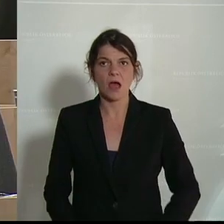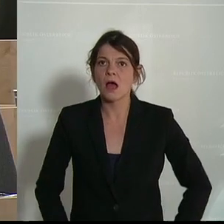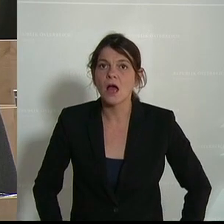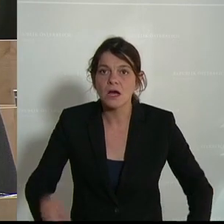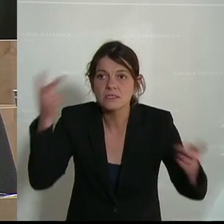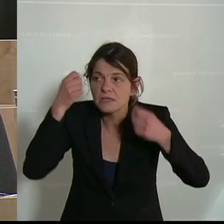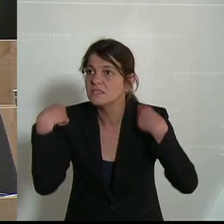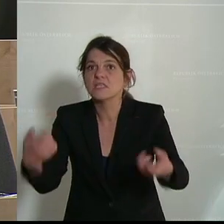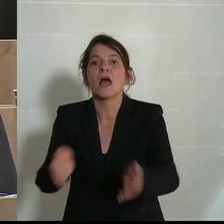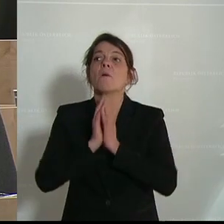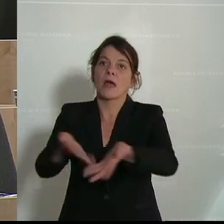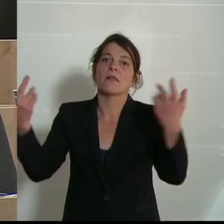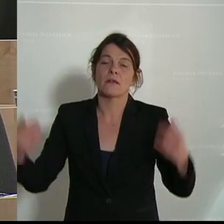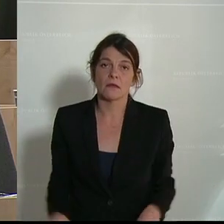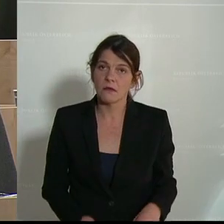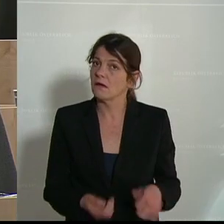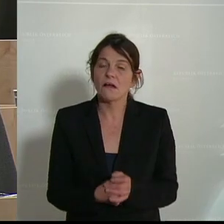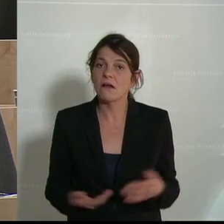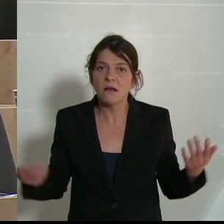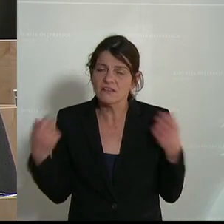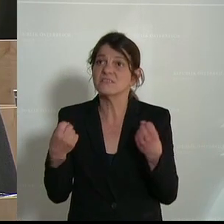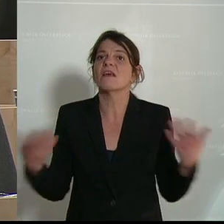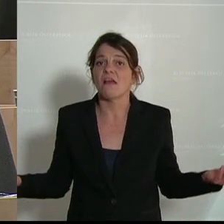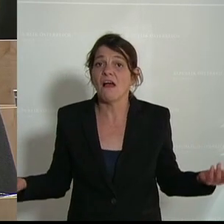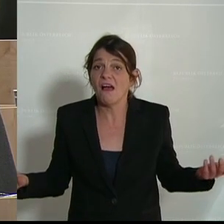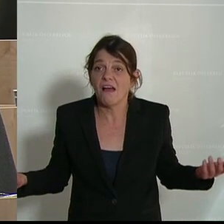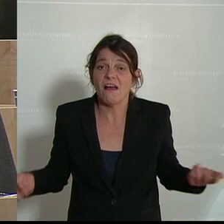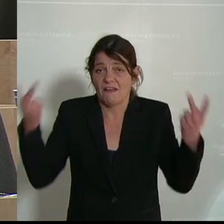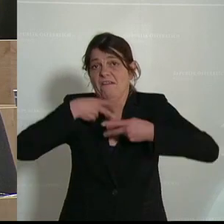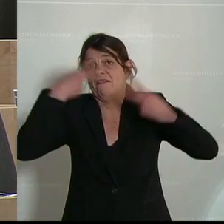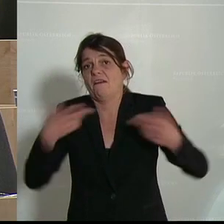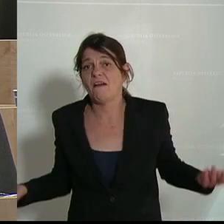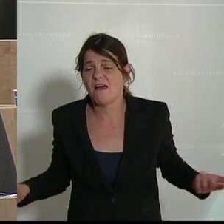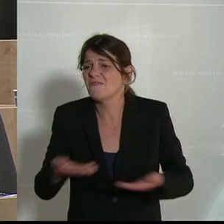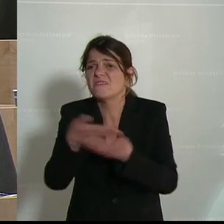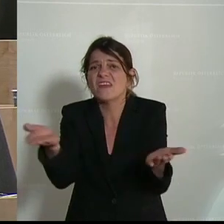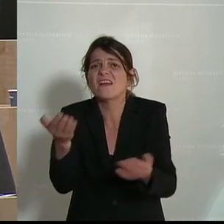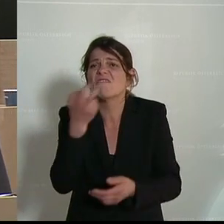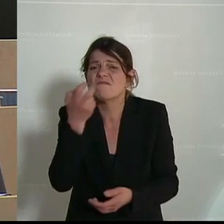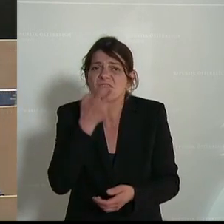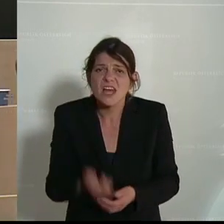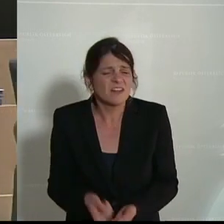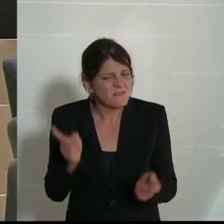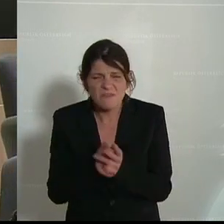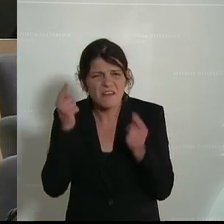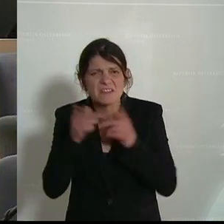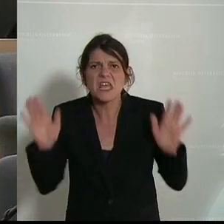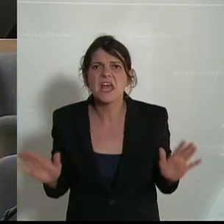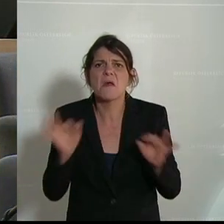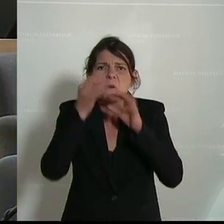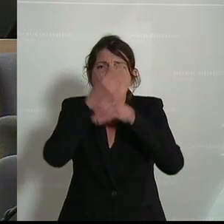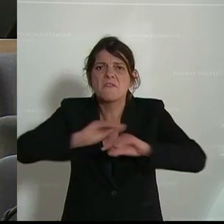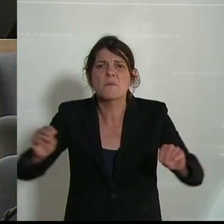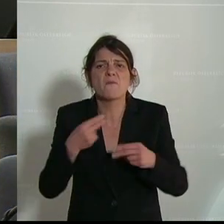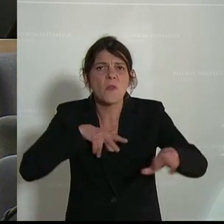sicher, kommt bitte, mir sicher, ja natürlich, ihr wollt, dass die ganz gezielt nur die